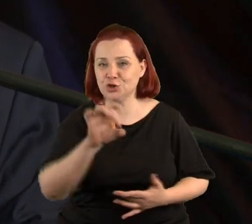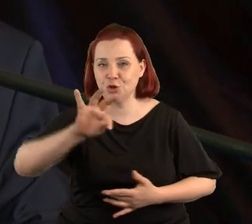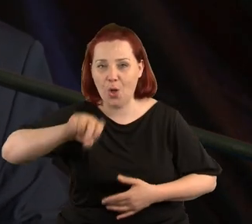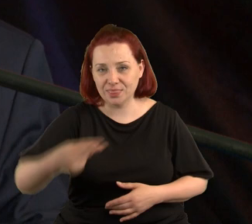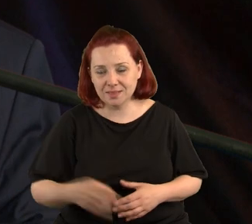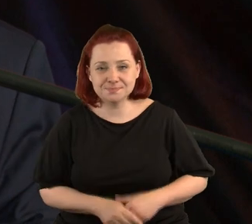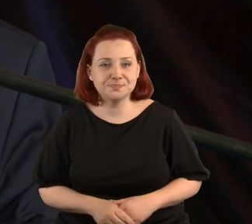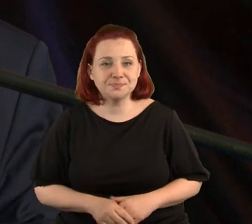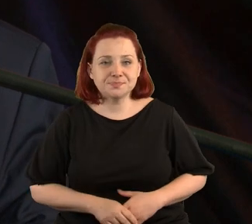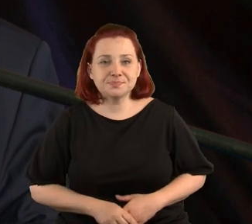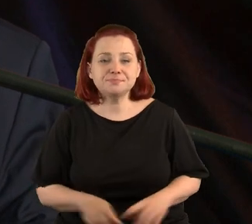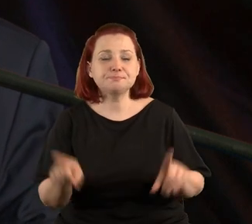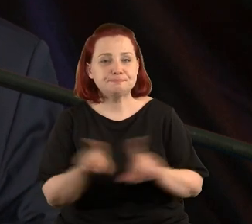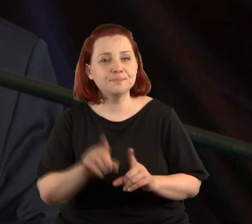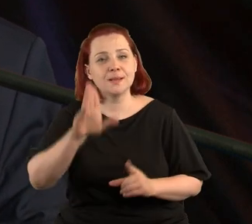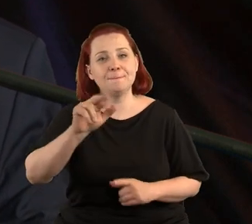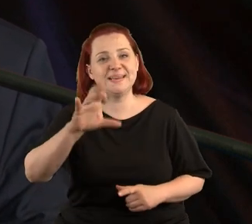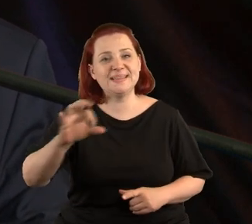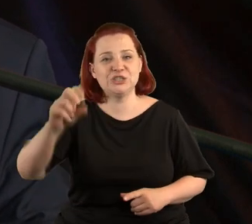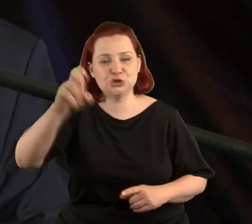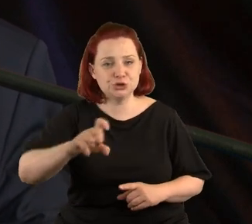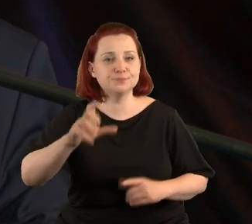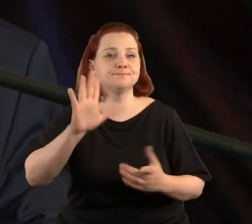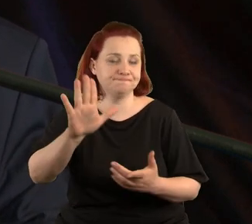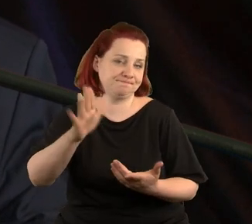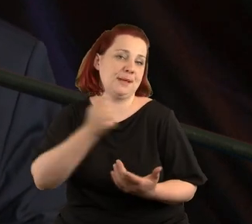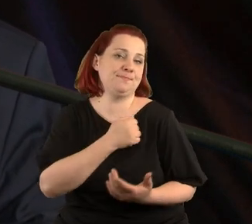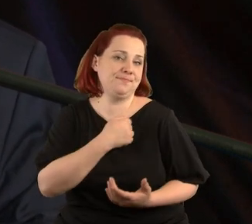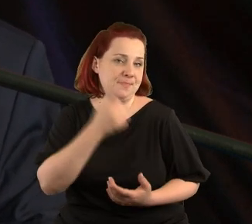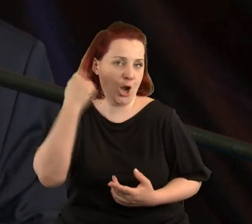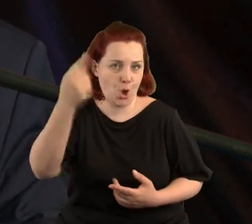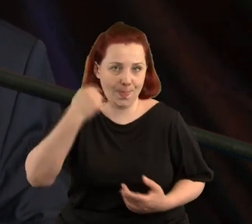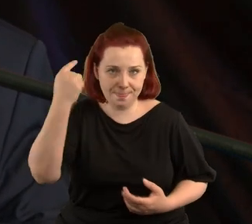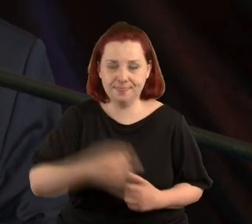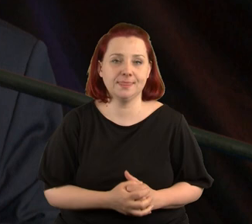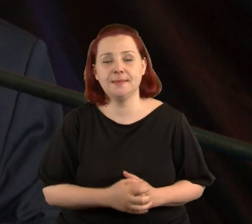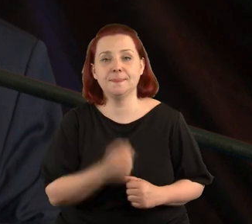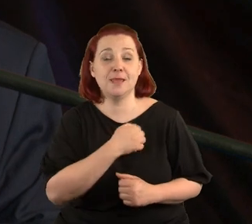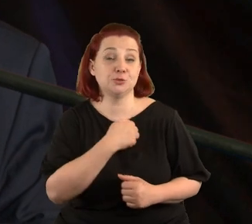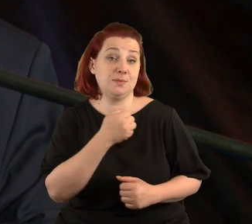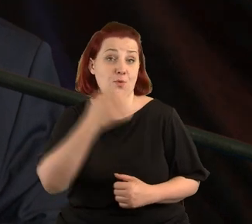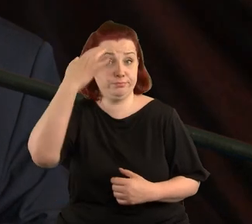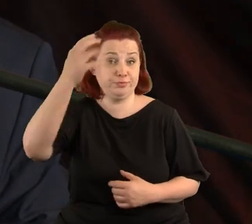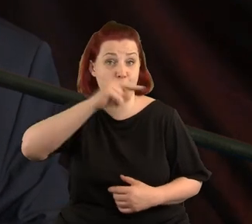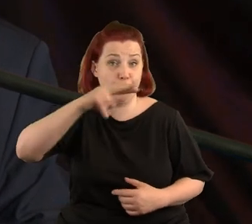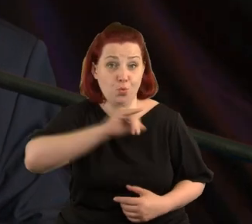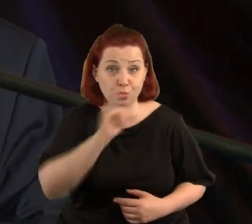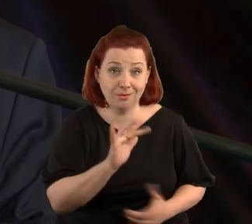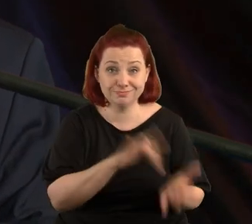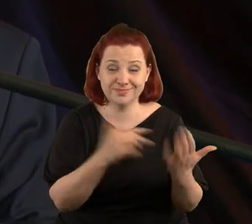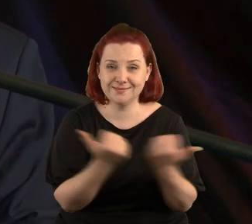również biblioteka w Londynie, w Bibliotece Jagiellońskiej w Krakowie,